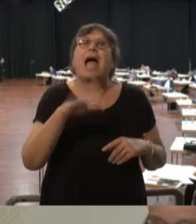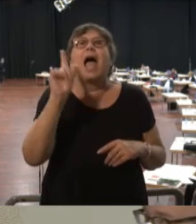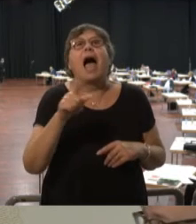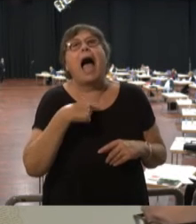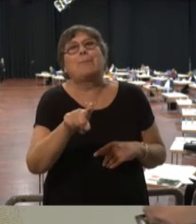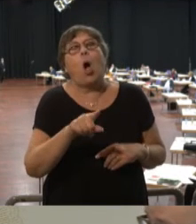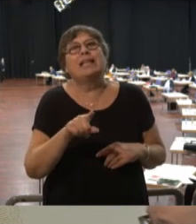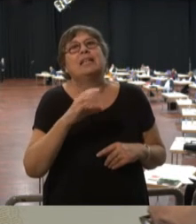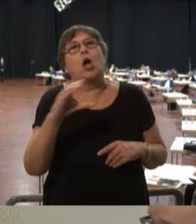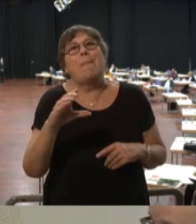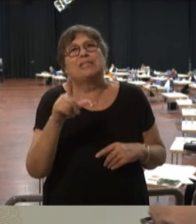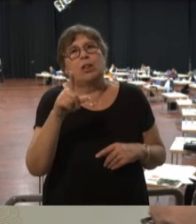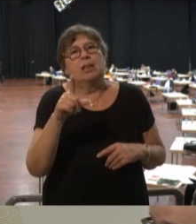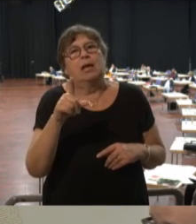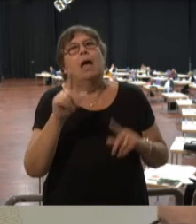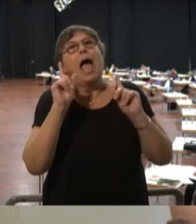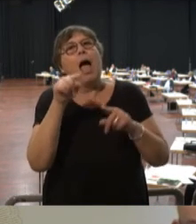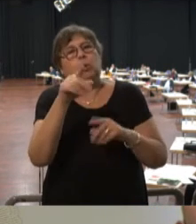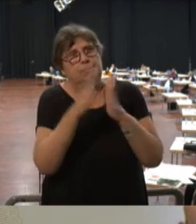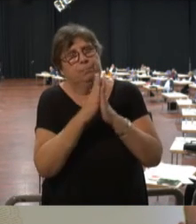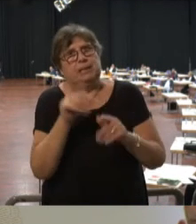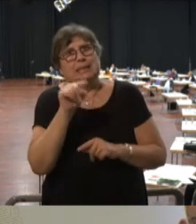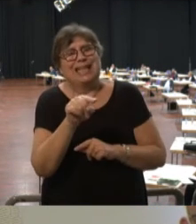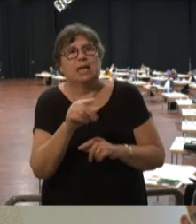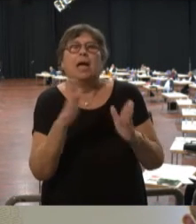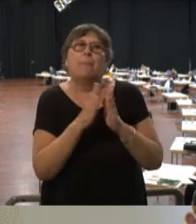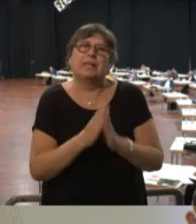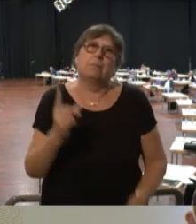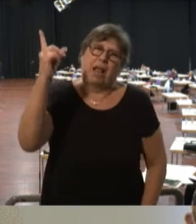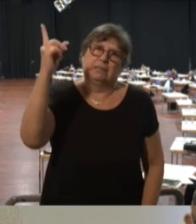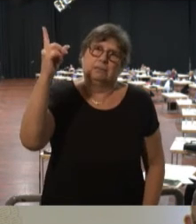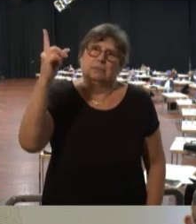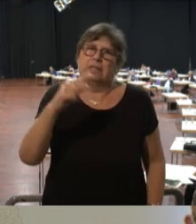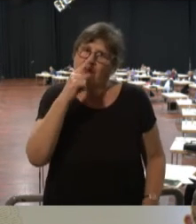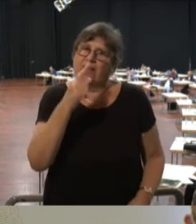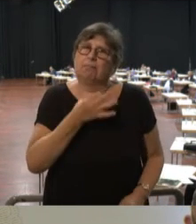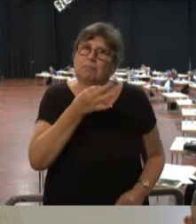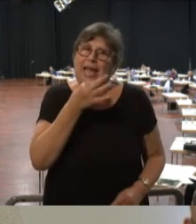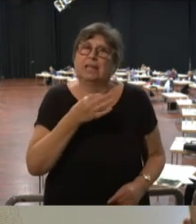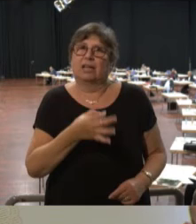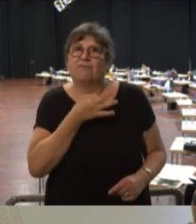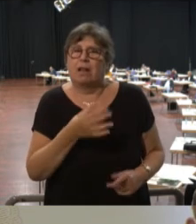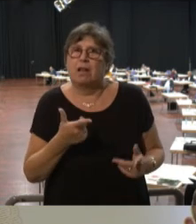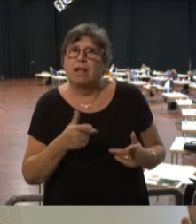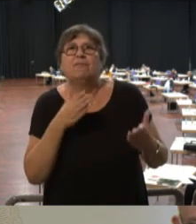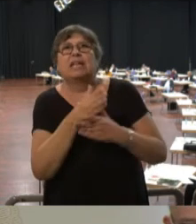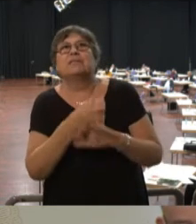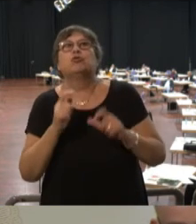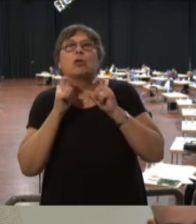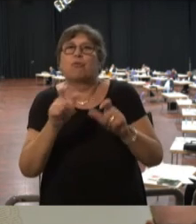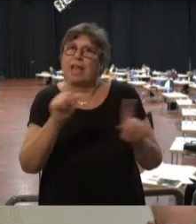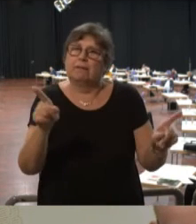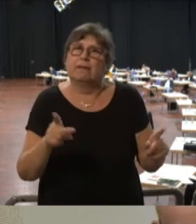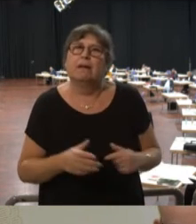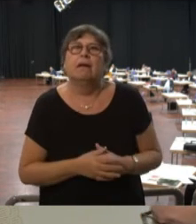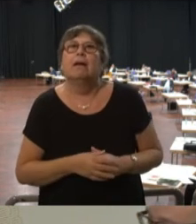Herr Abgeordneter Kommerson, auch an die Bitte an Sie, sich zu Wort zu melden, wenn Sie längeres Zwischenrufen machen. Gut,